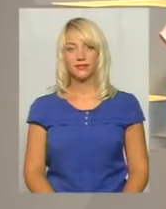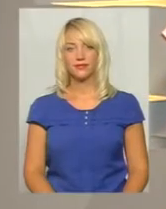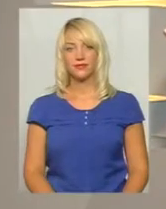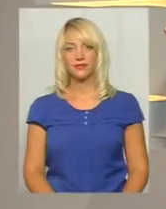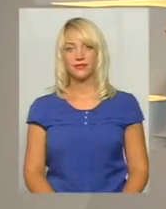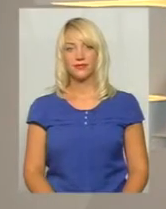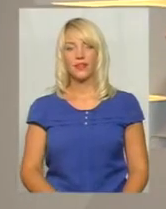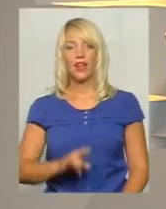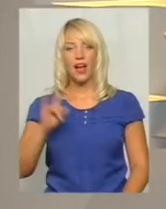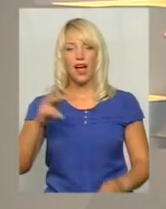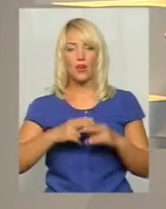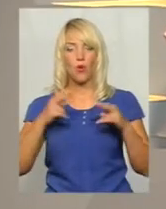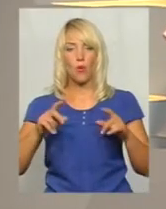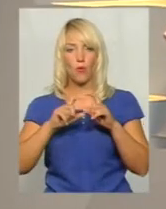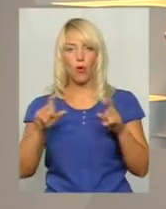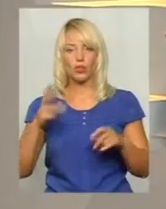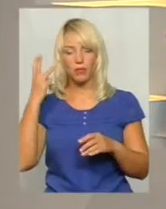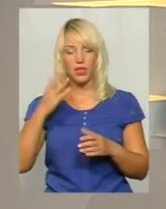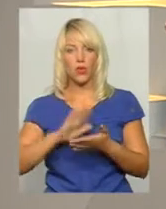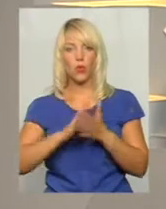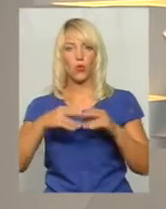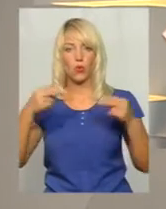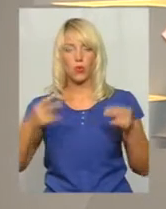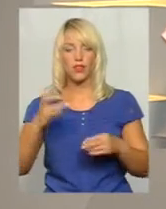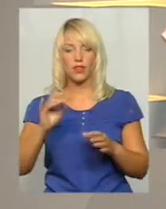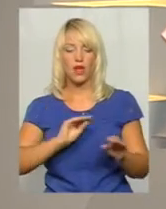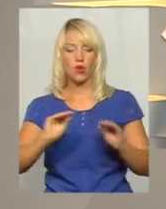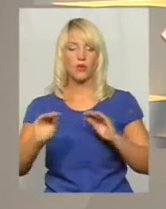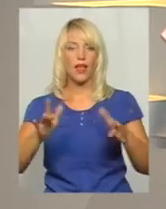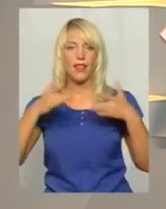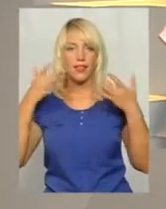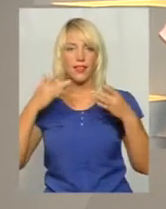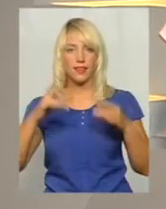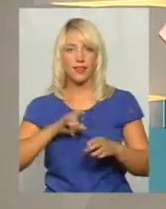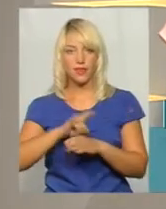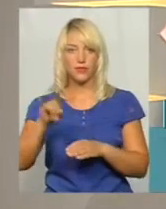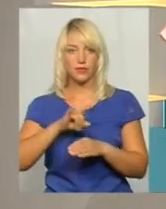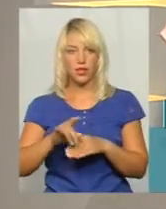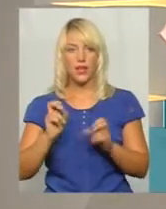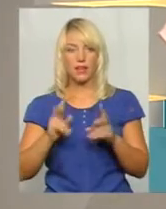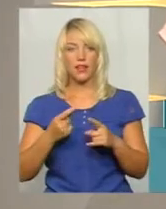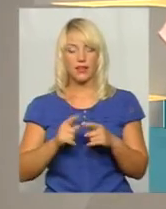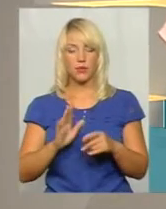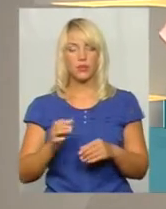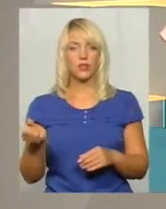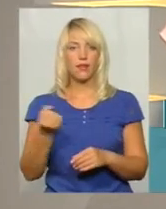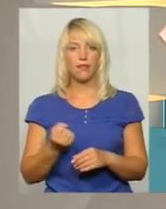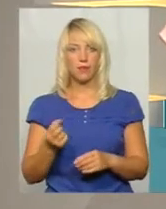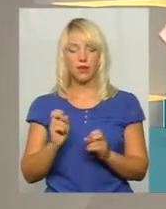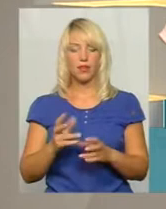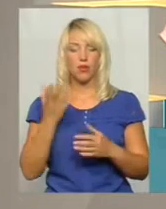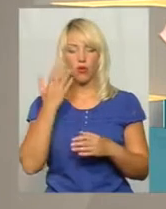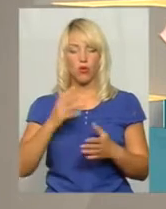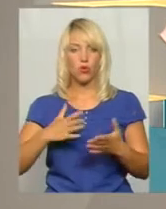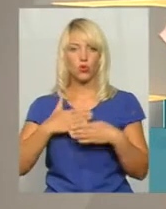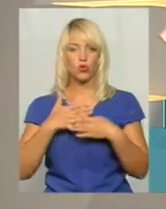Аеропорт Фмельницький уклав угоду на розміщення легких повітряних суден. Як їх прийматимуть, коли зруйновану